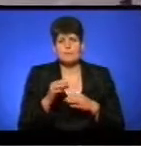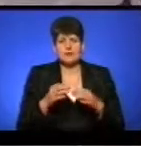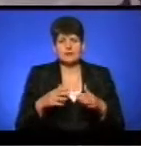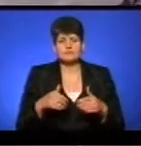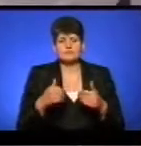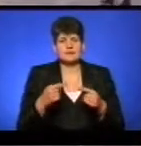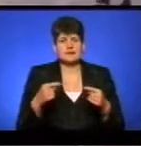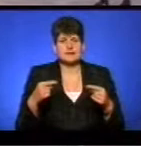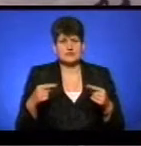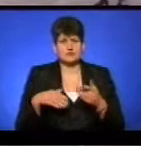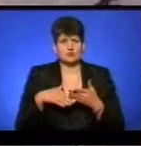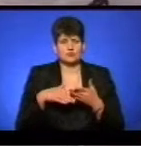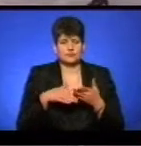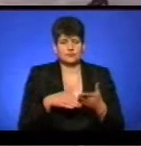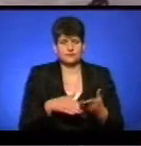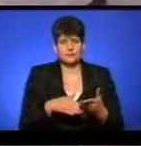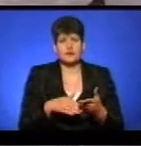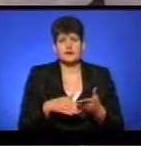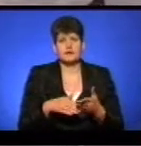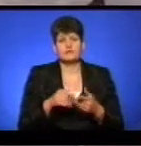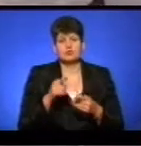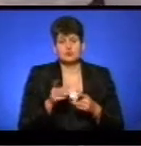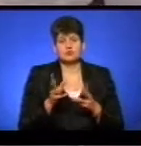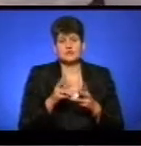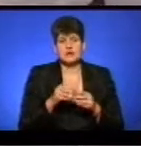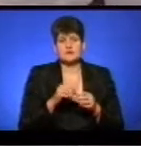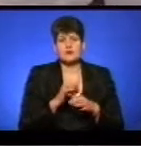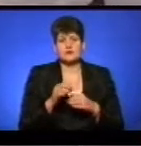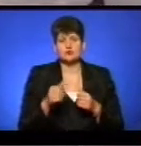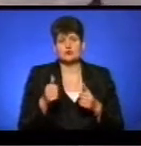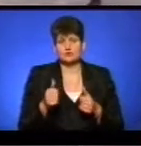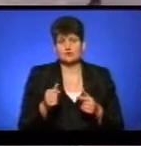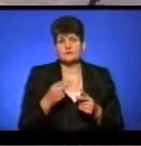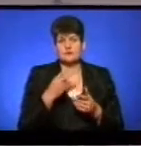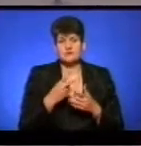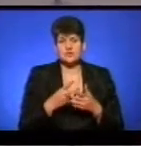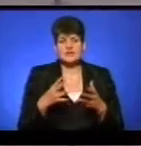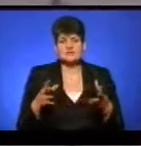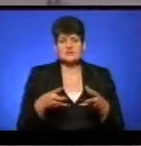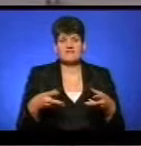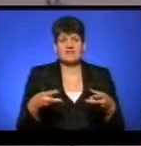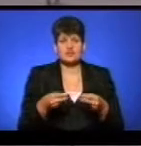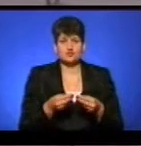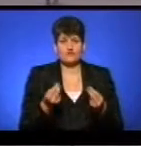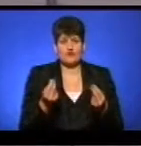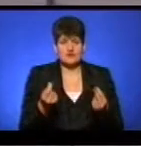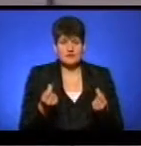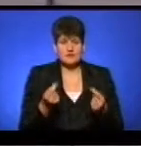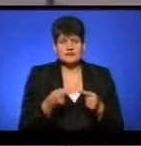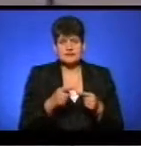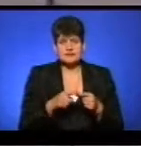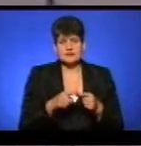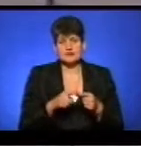різними домами, в тому числі проєктом «Добре», він завжди передбачає співфінансування проєктів. Зокрема, цей майданчик обійшов,